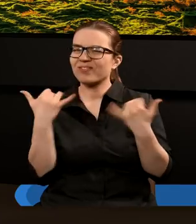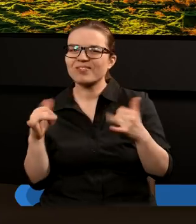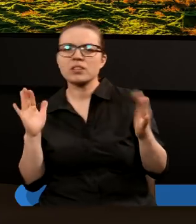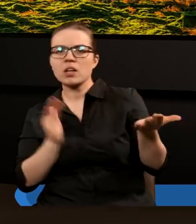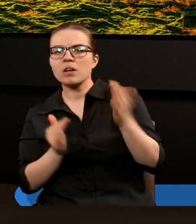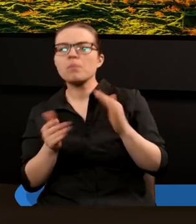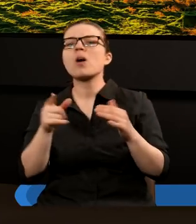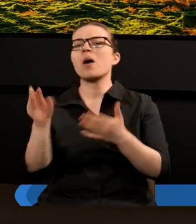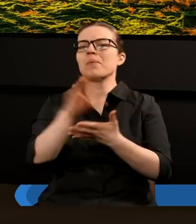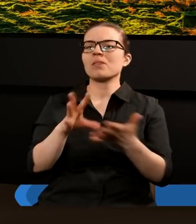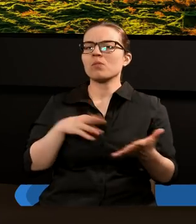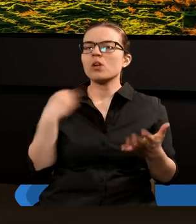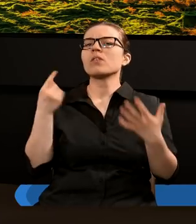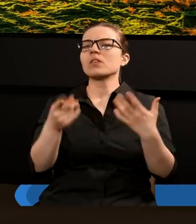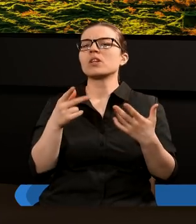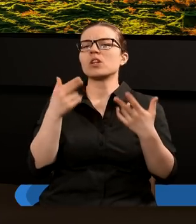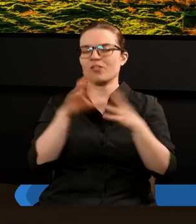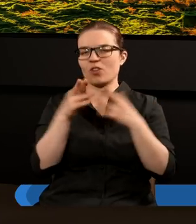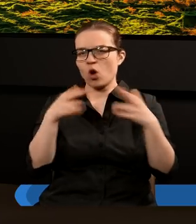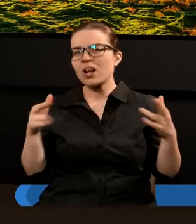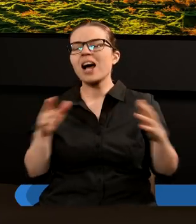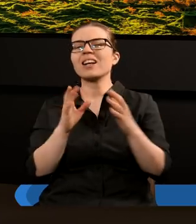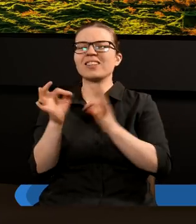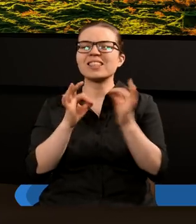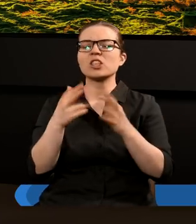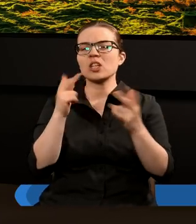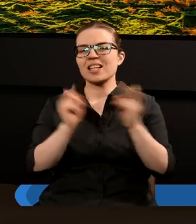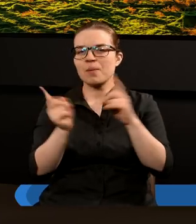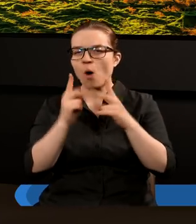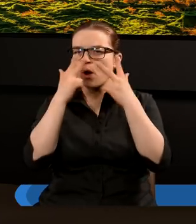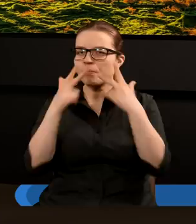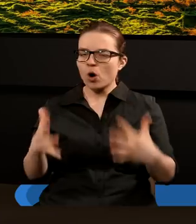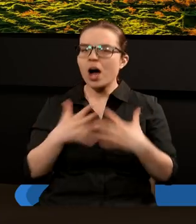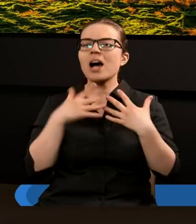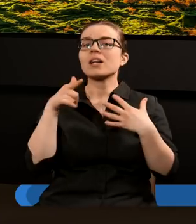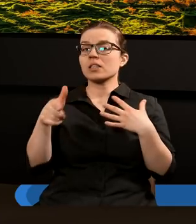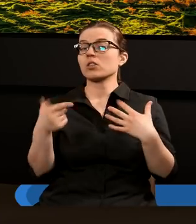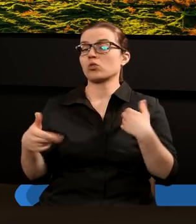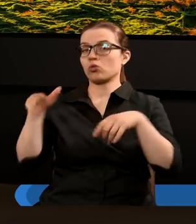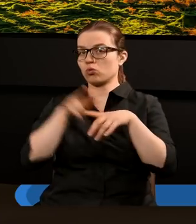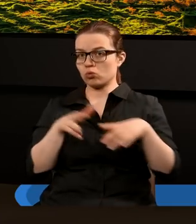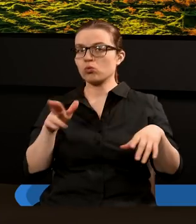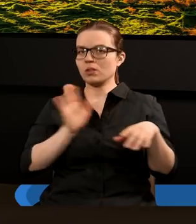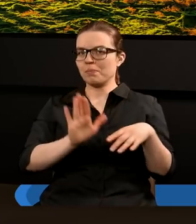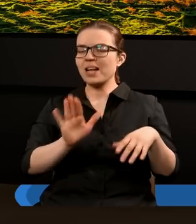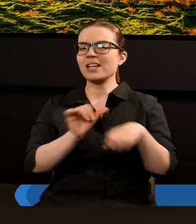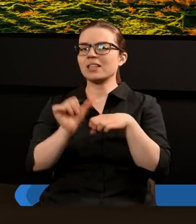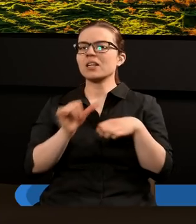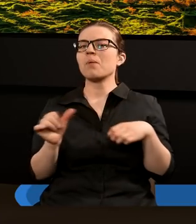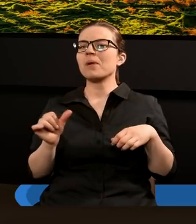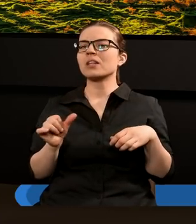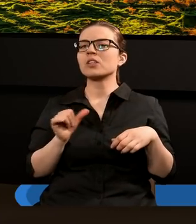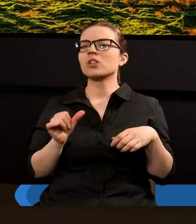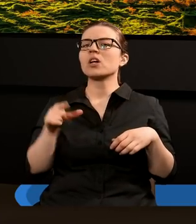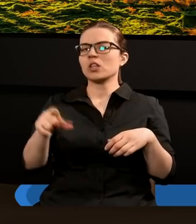Biblia odwołuje się do różnego rodzaju historii i symboli, pokazuje, że ci, którzy mieli być, którzy sobie tutaj